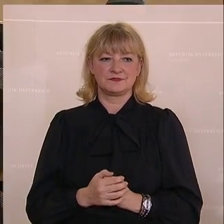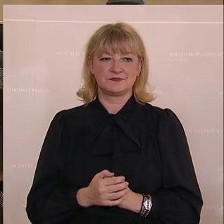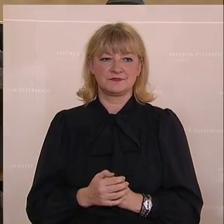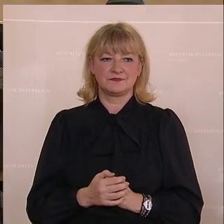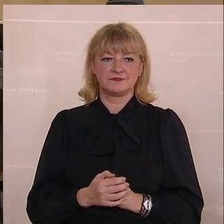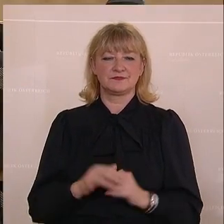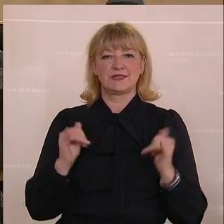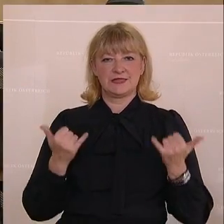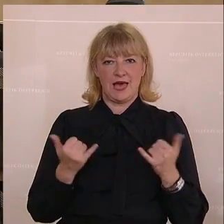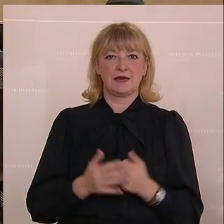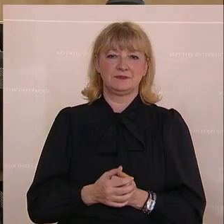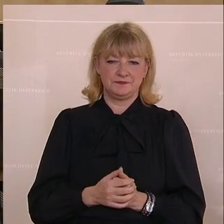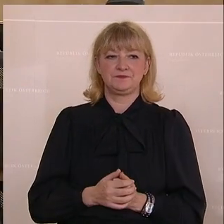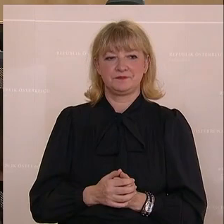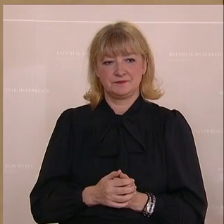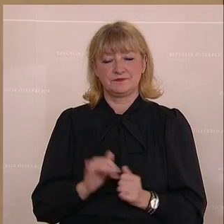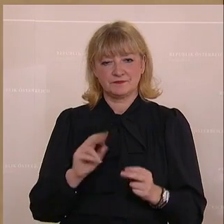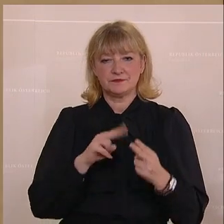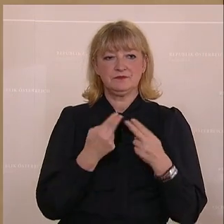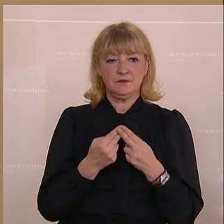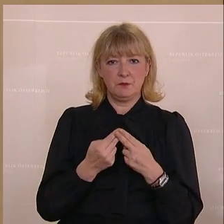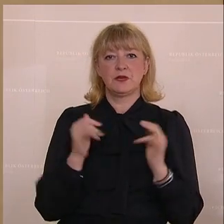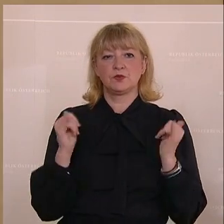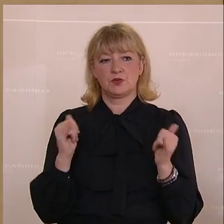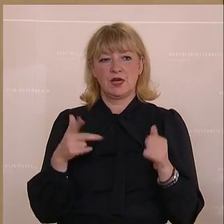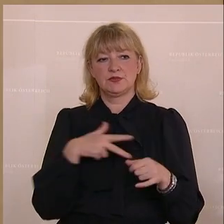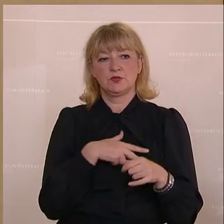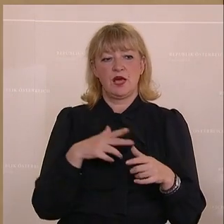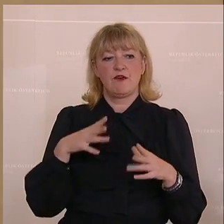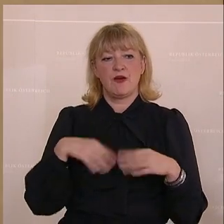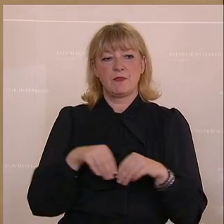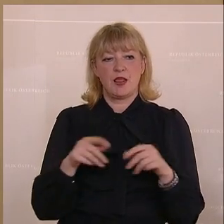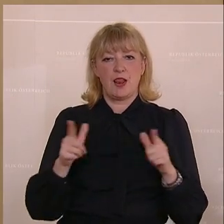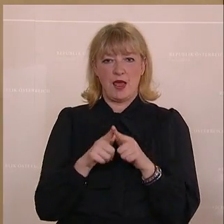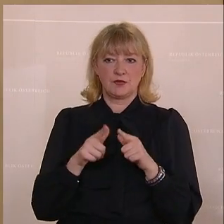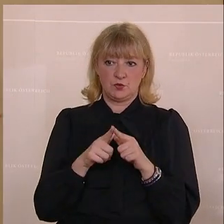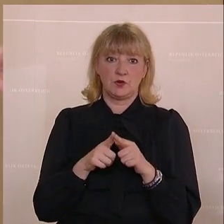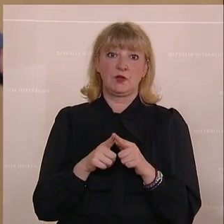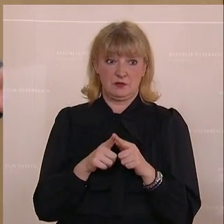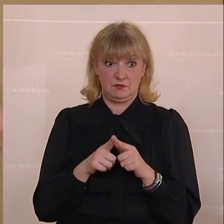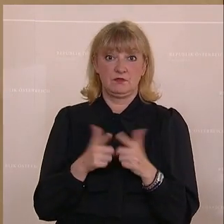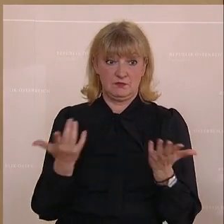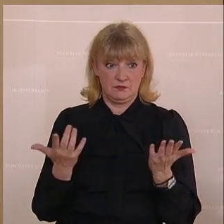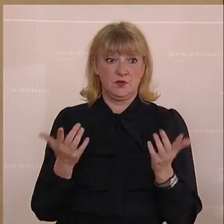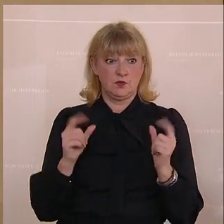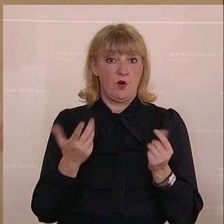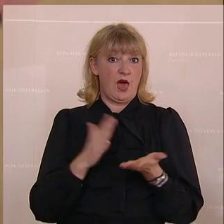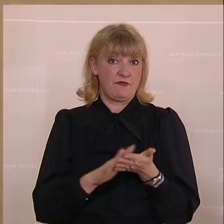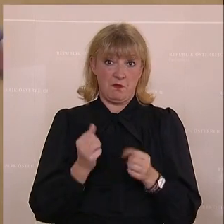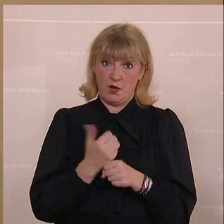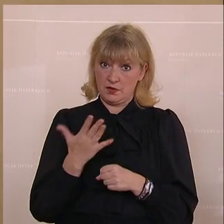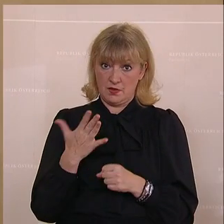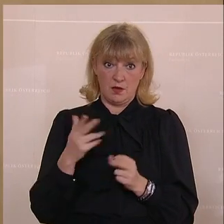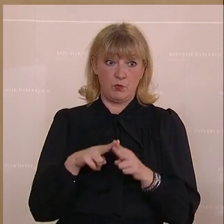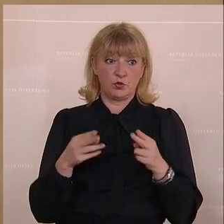Und ja, es ist die Valorisierung der Sozial- und Familienleistungen, das ist nicht etwas, was man so einfach macht. Und der